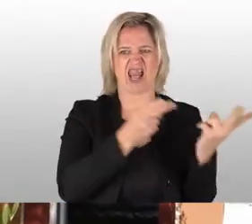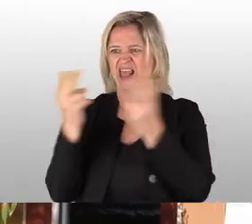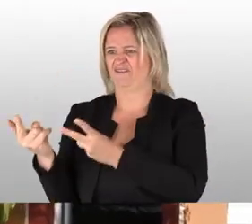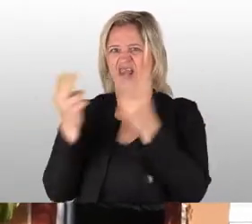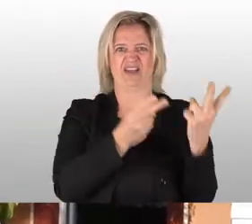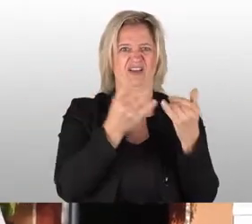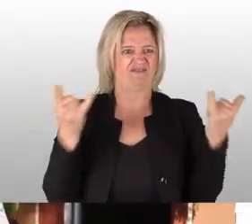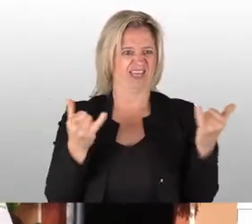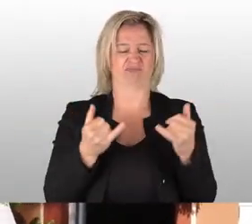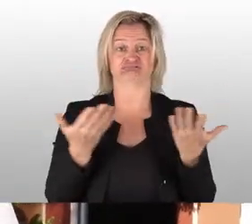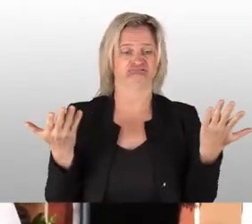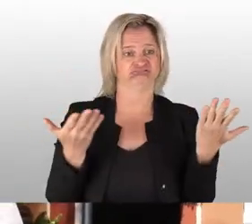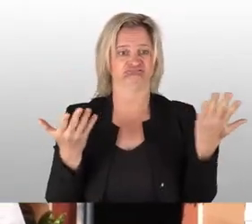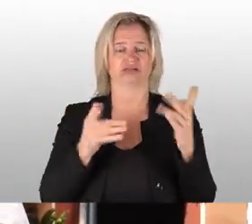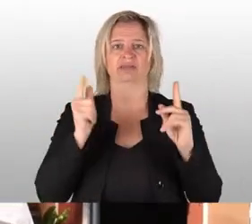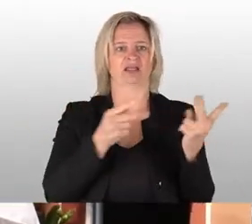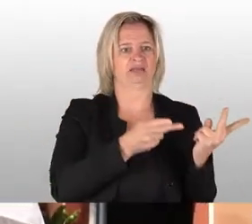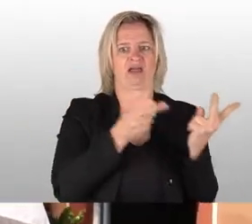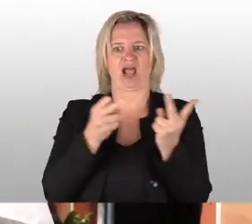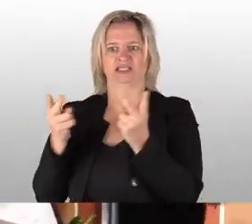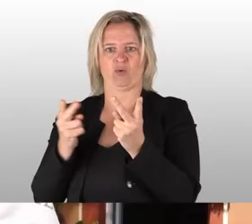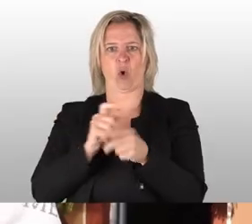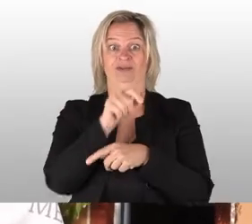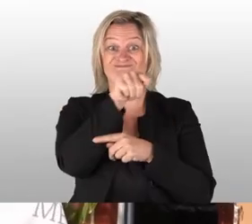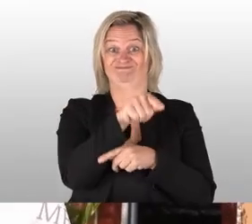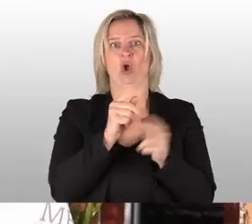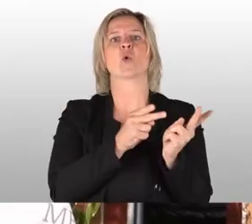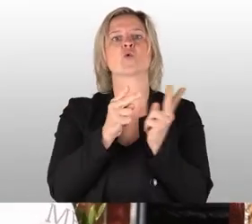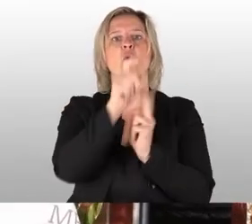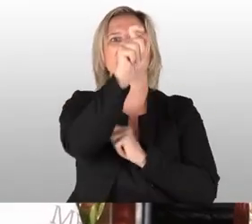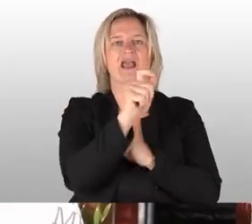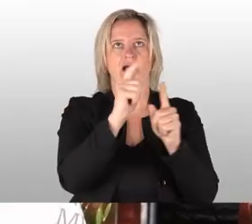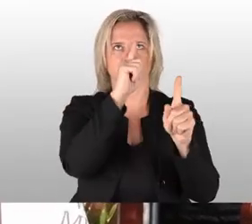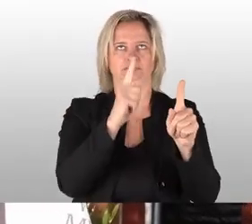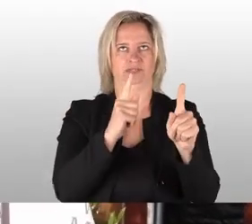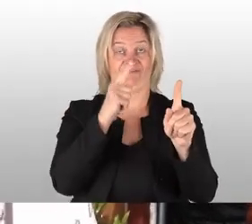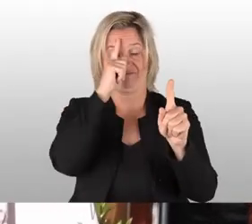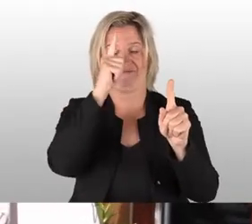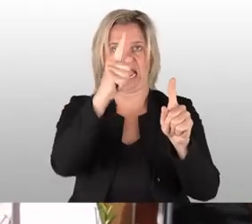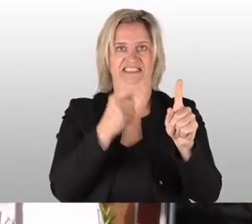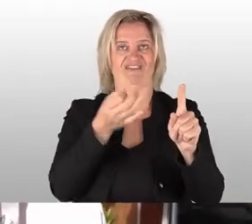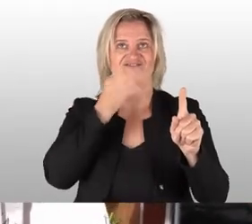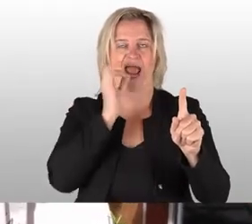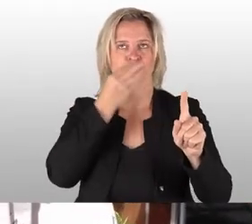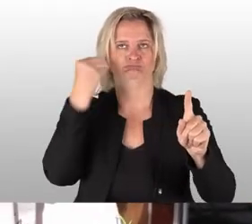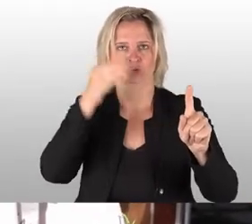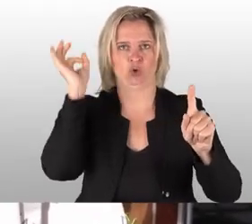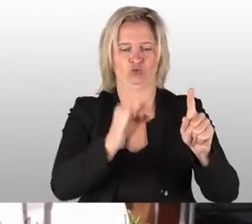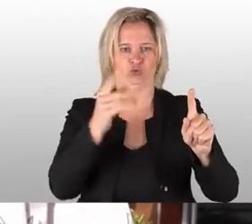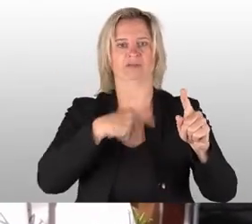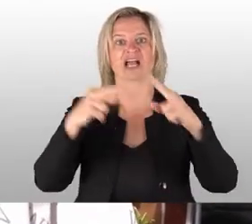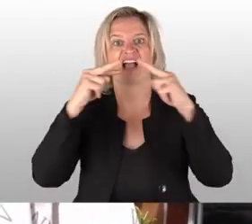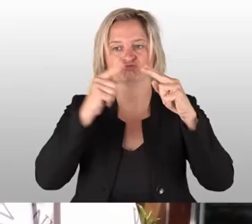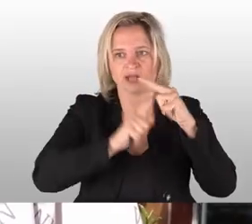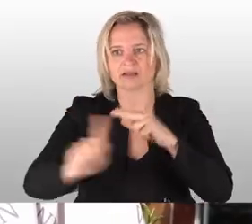Der Kurier weiß, der Meisner Wein schmeckt unheimlich gut. Man kehrte also regelmäßig in die Gaststube ein, hat sich betrunken und merkte dann